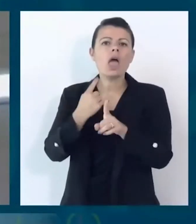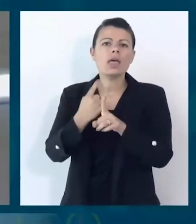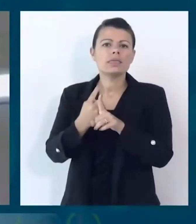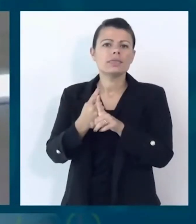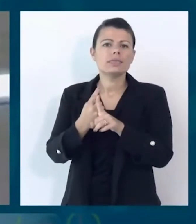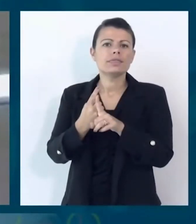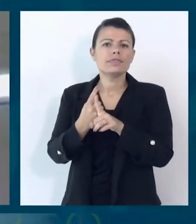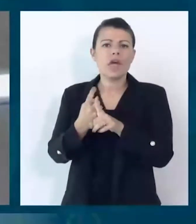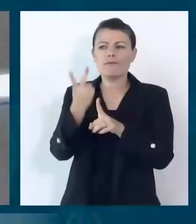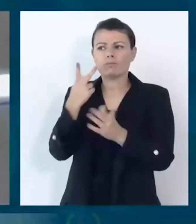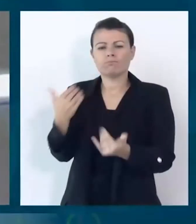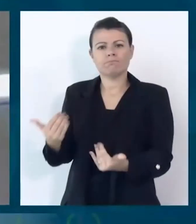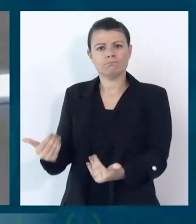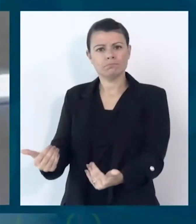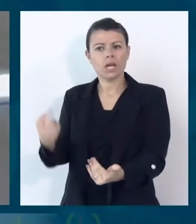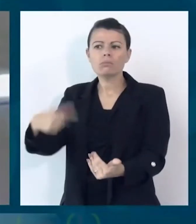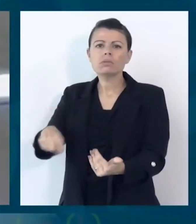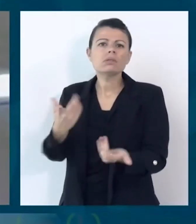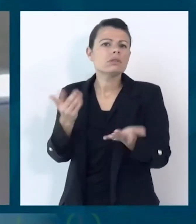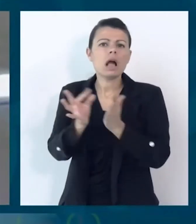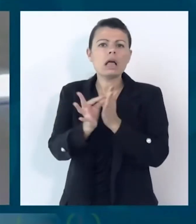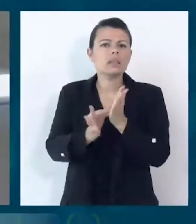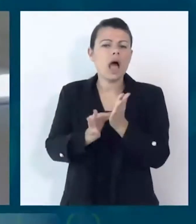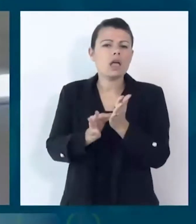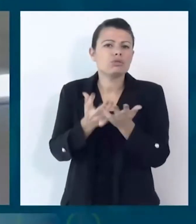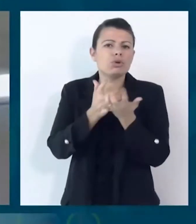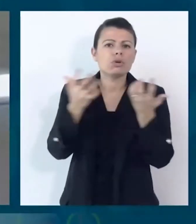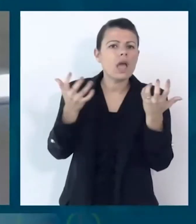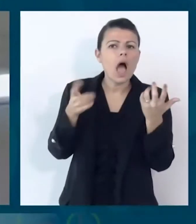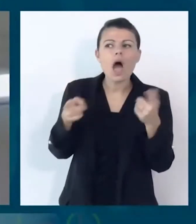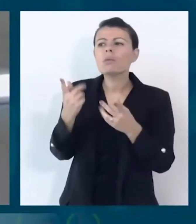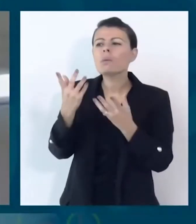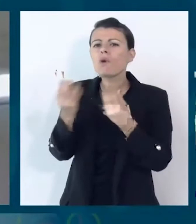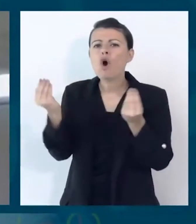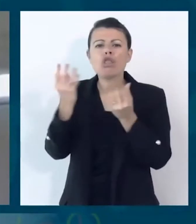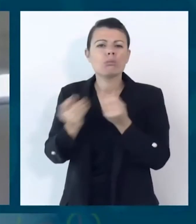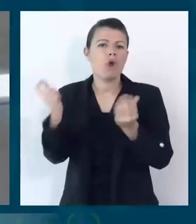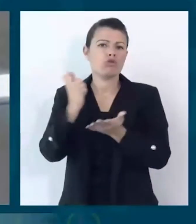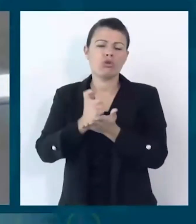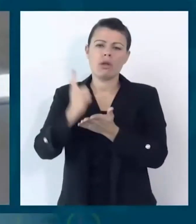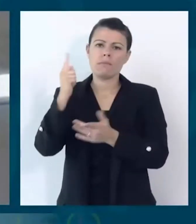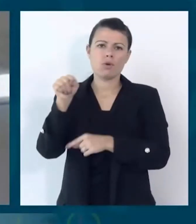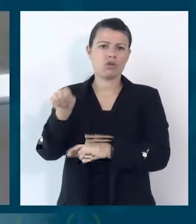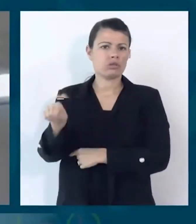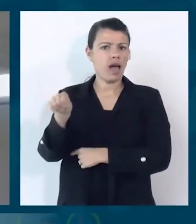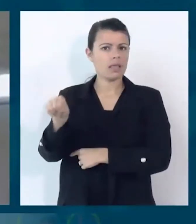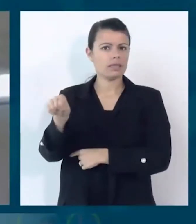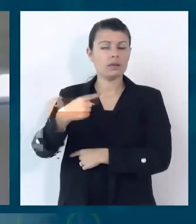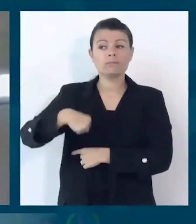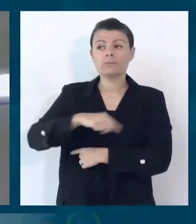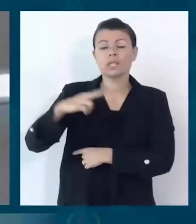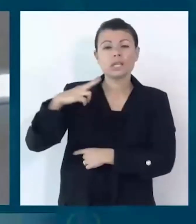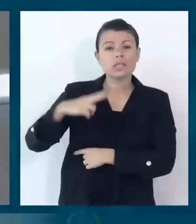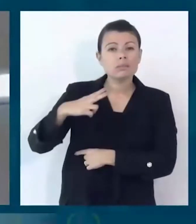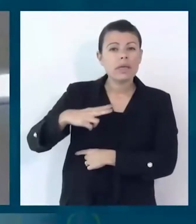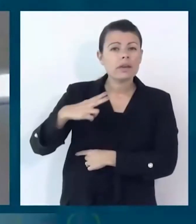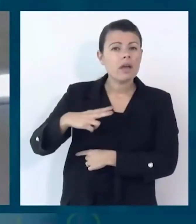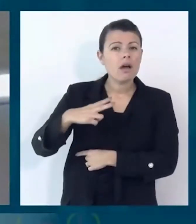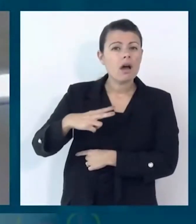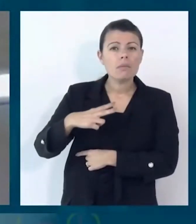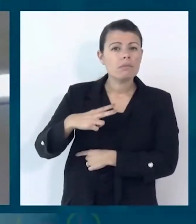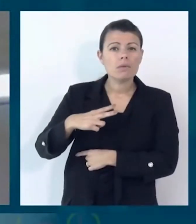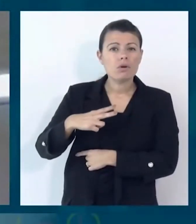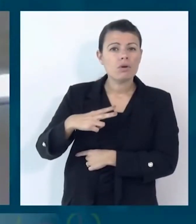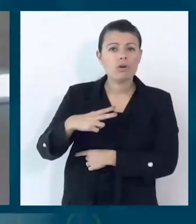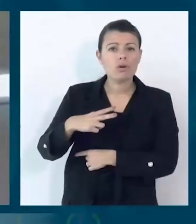obiettivo ambizioso ma anche molto molto importante che speriamo sia una realità verso